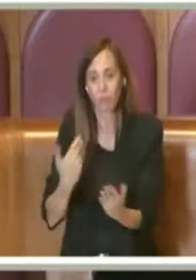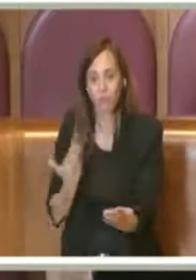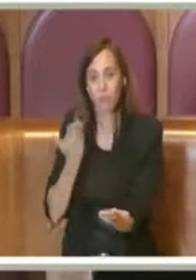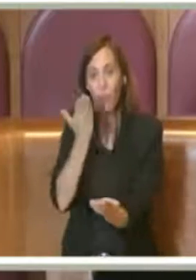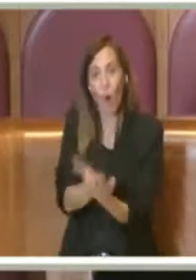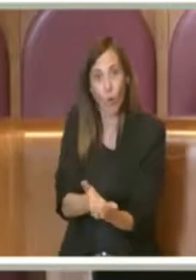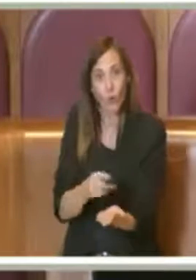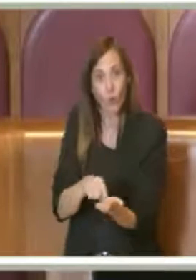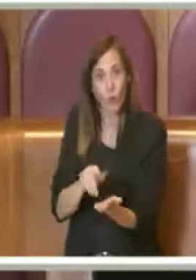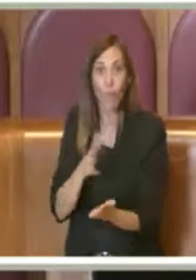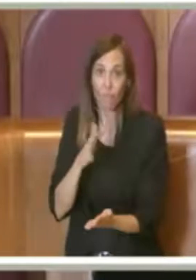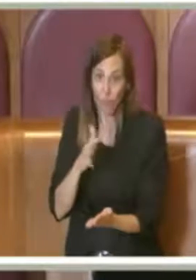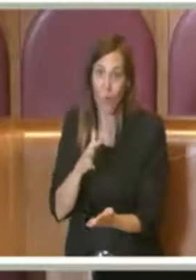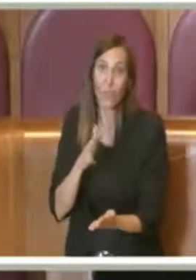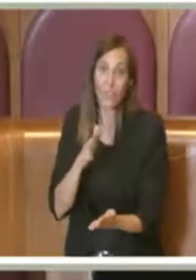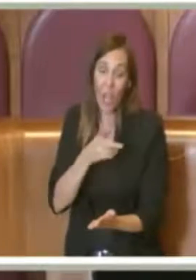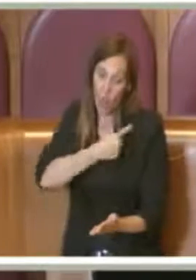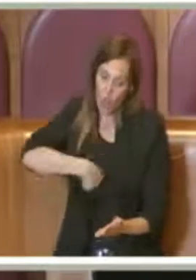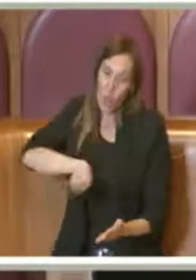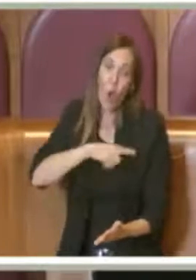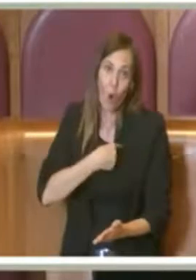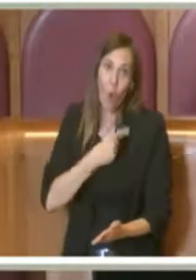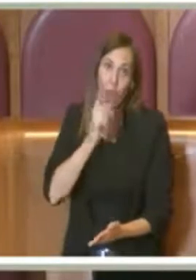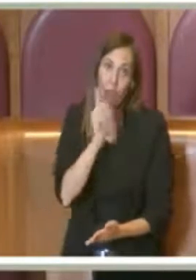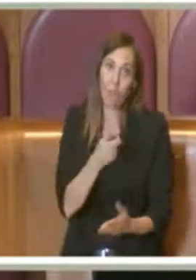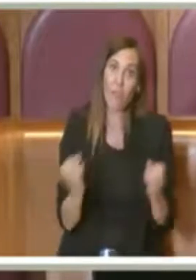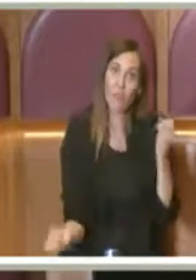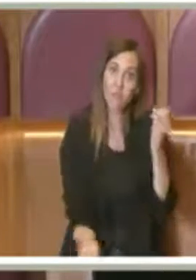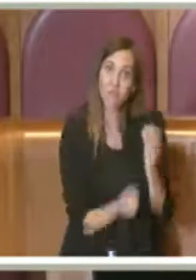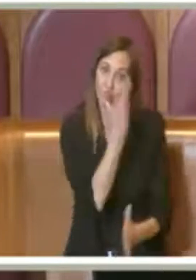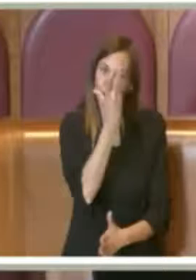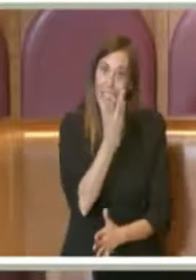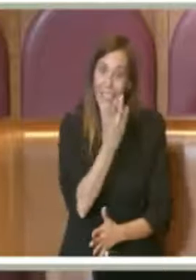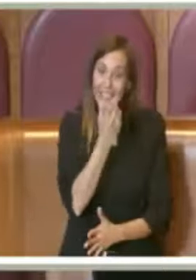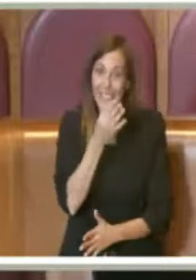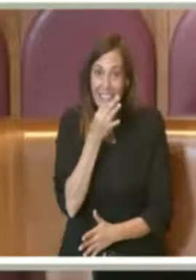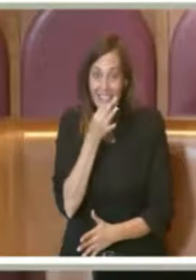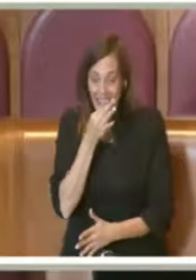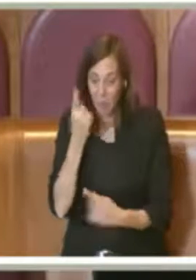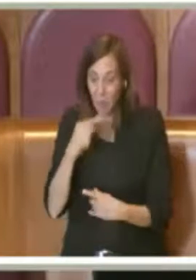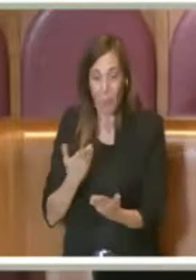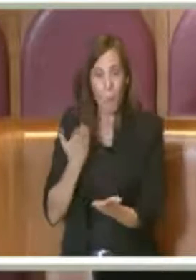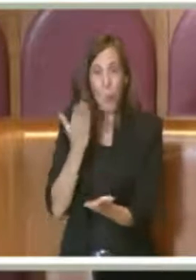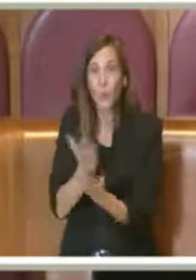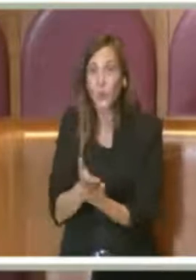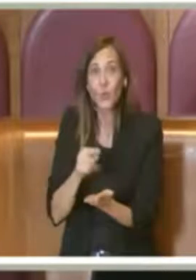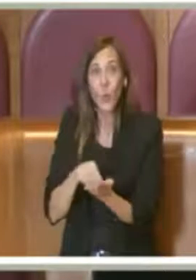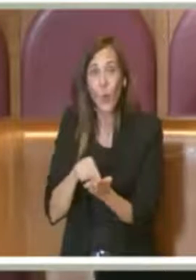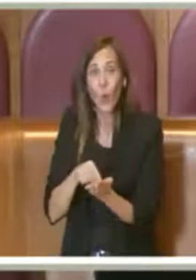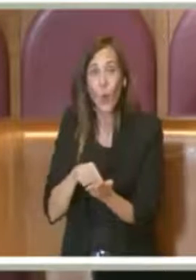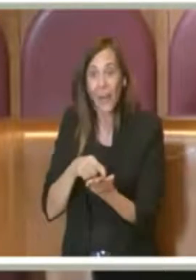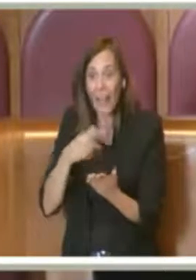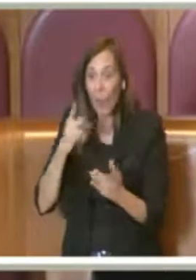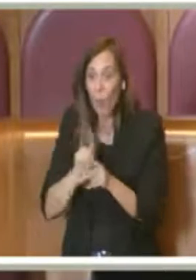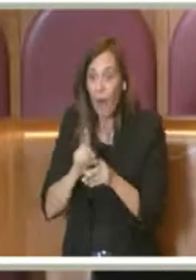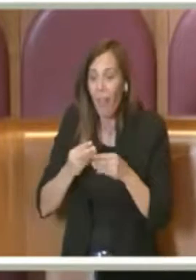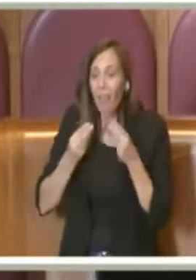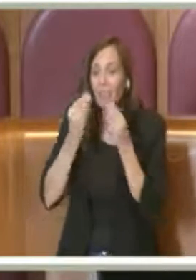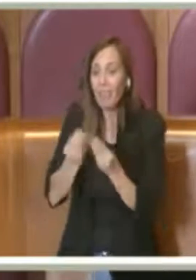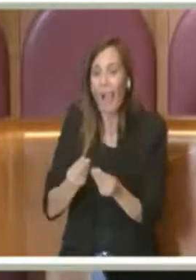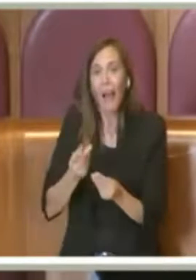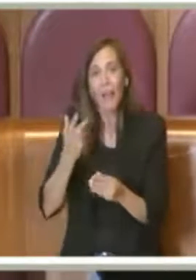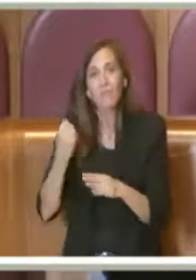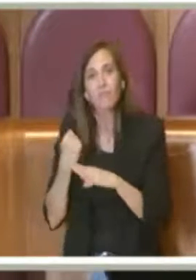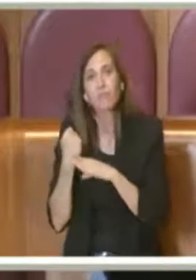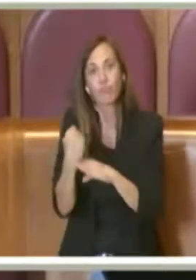forse avremmo dovuto fare noi serve proprio per dare un volano a questo super bonus perché vi voglio